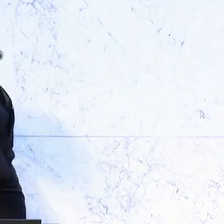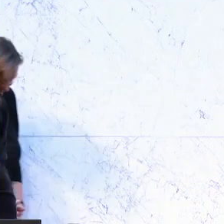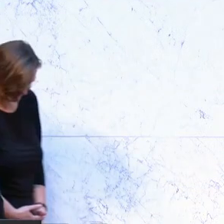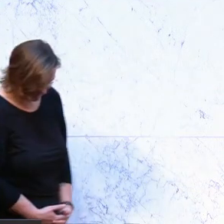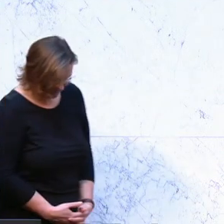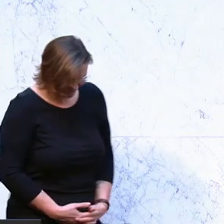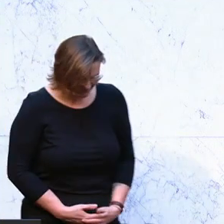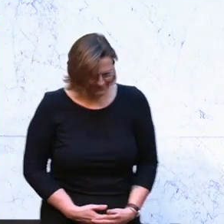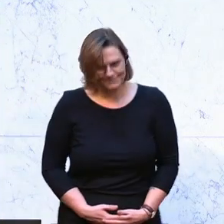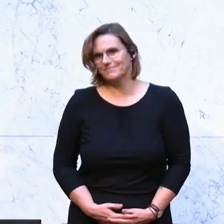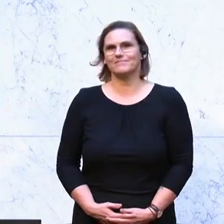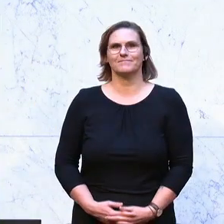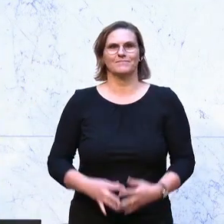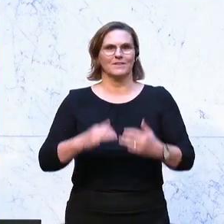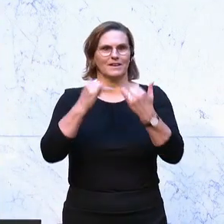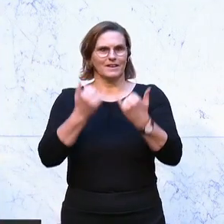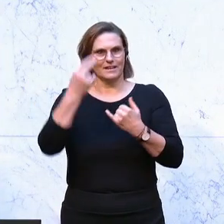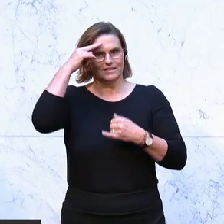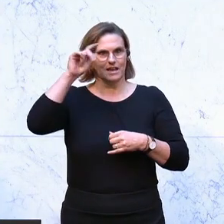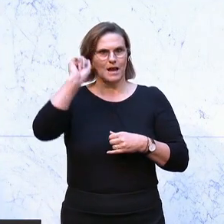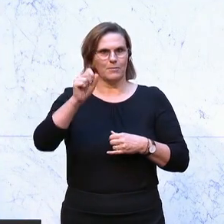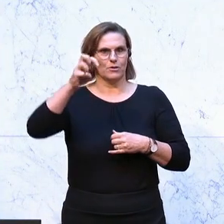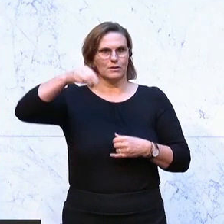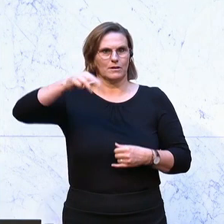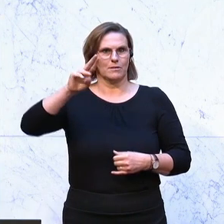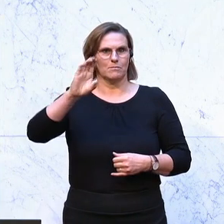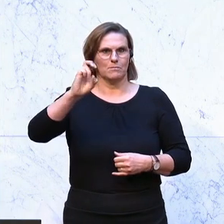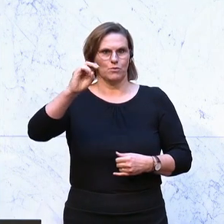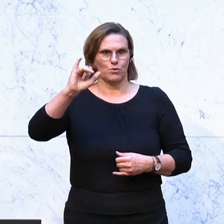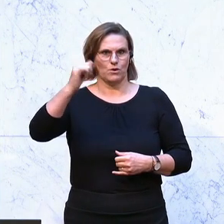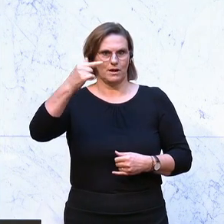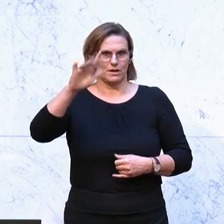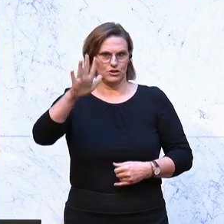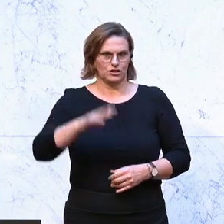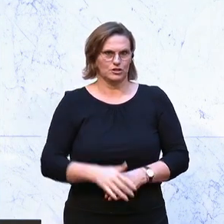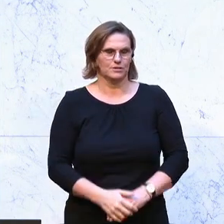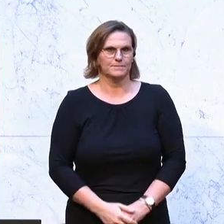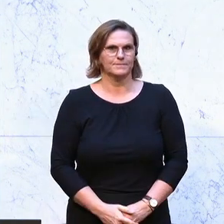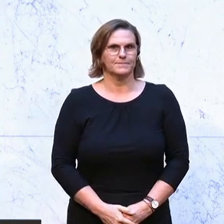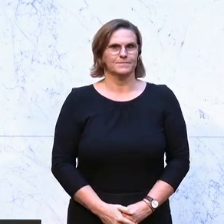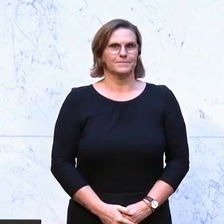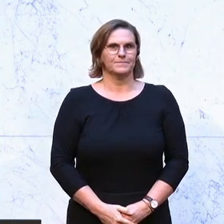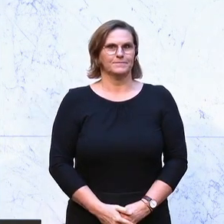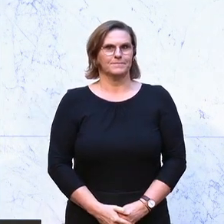Der Sozialsprecher der SPÖ, der Gewerkschafter Josef Mohic aus der Steiermark, ist nun an Bord.